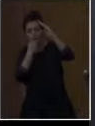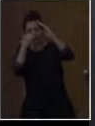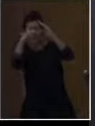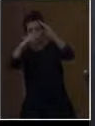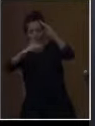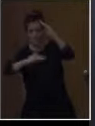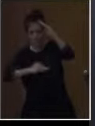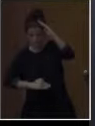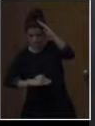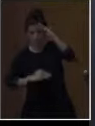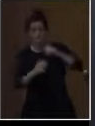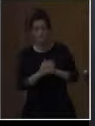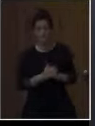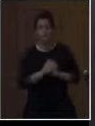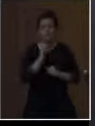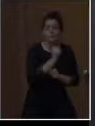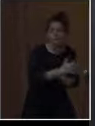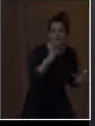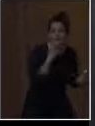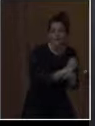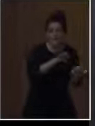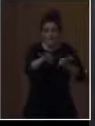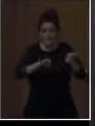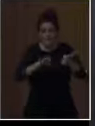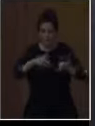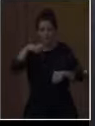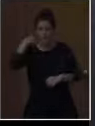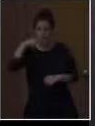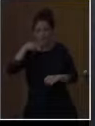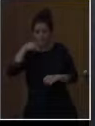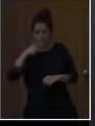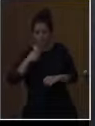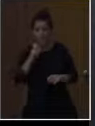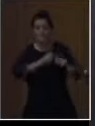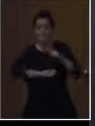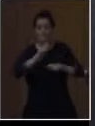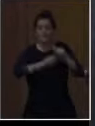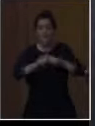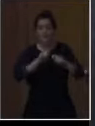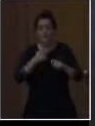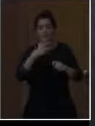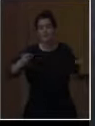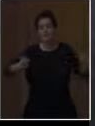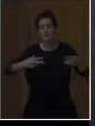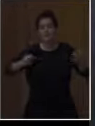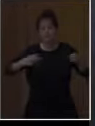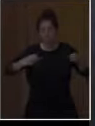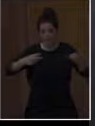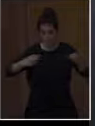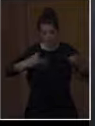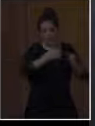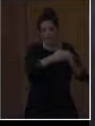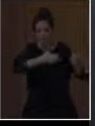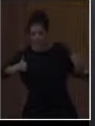Έγιναν σκηνοθέτες και ηθοποιοί. Δημιούργησαν ψηφιακά διαφημιστικά σποτ με συγκεκριμένη διάρκεια και